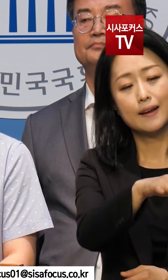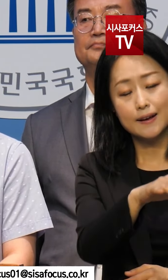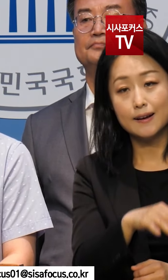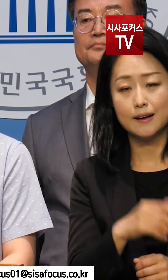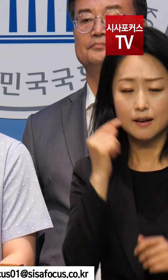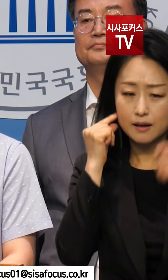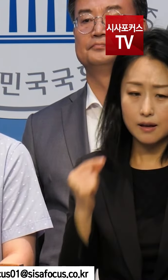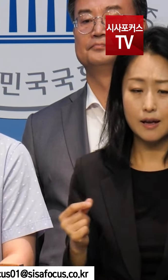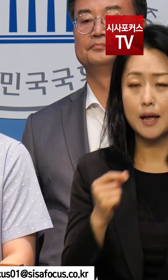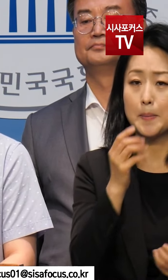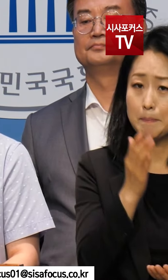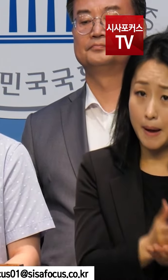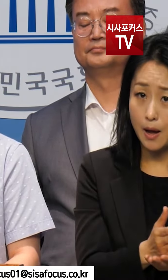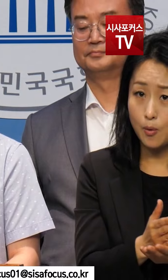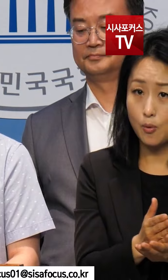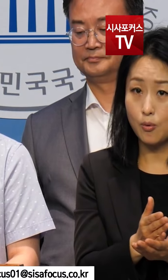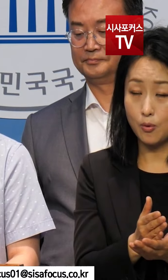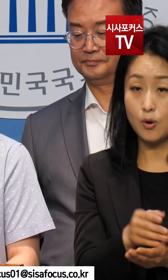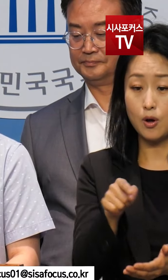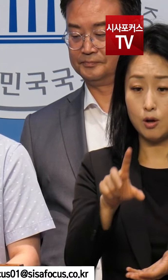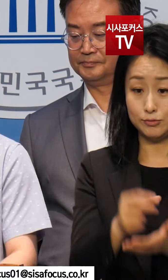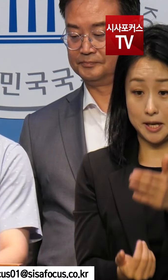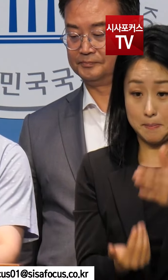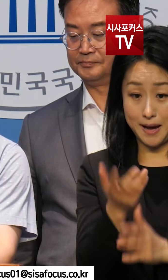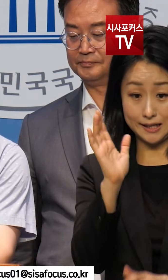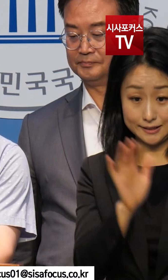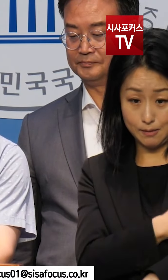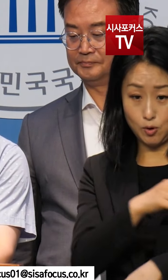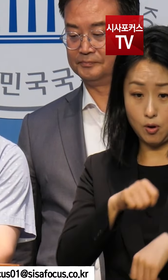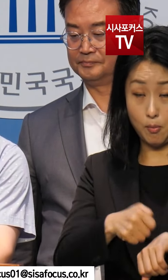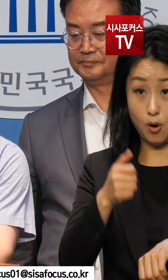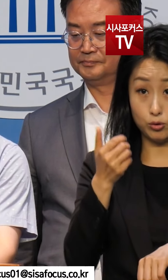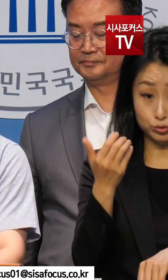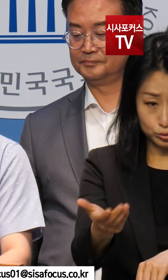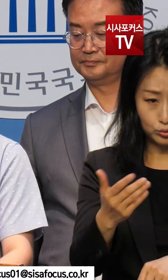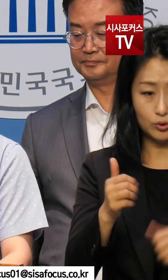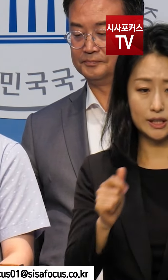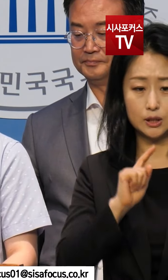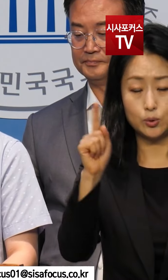최고 책임자들을 중대시민재해로 기소해 주시기 바랍니다.